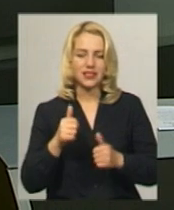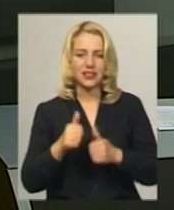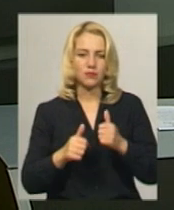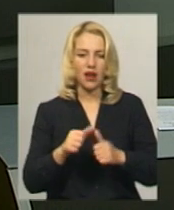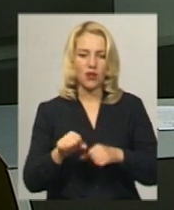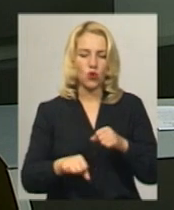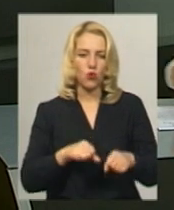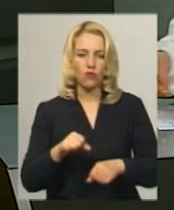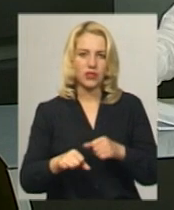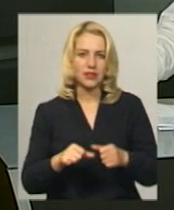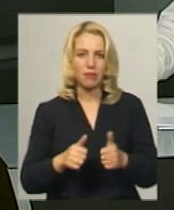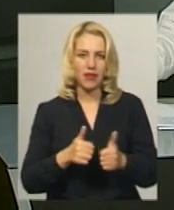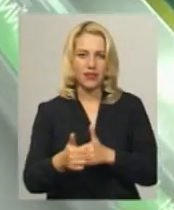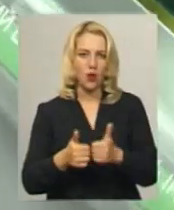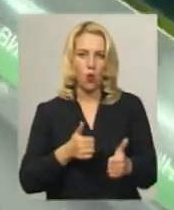спорту на шосе.